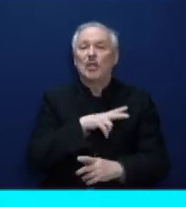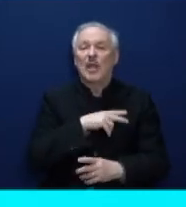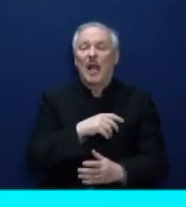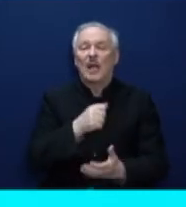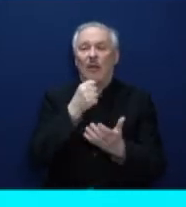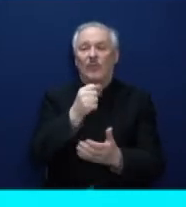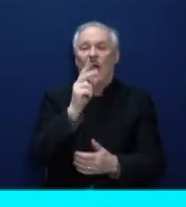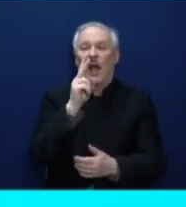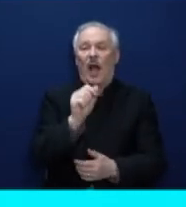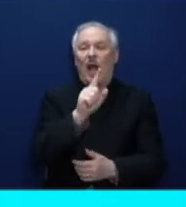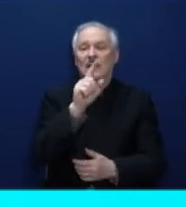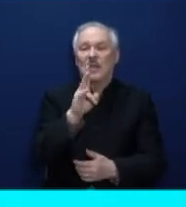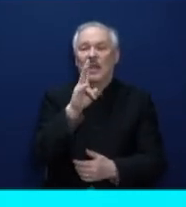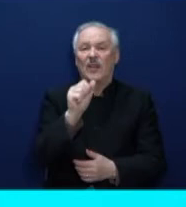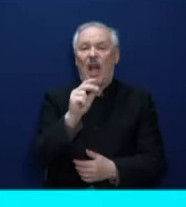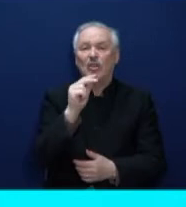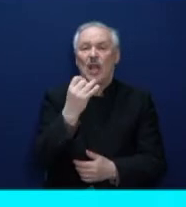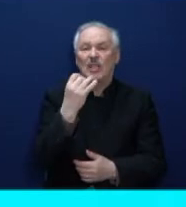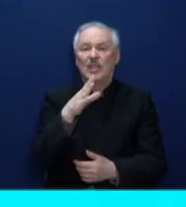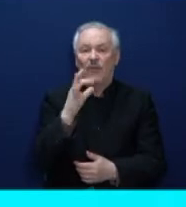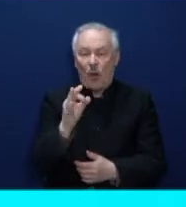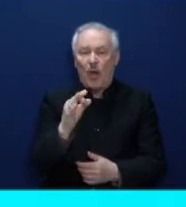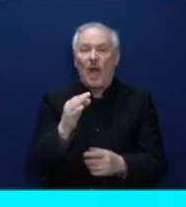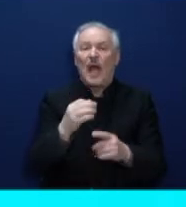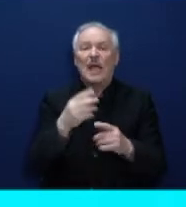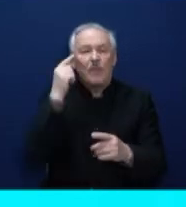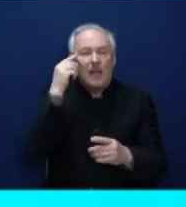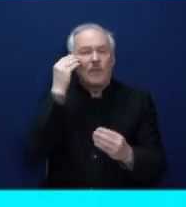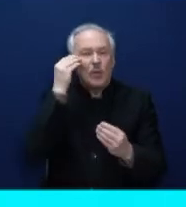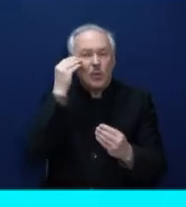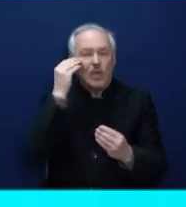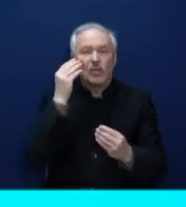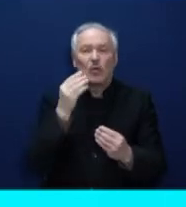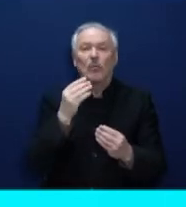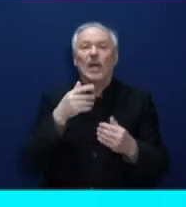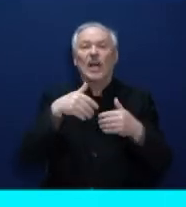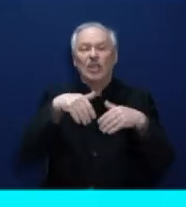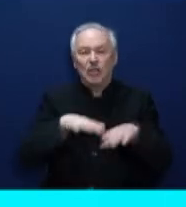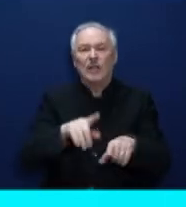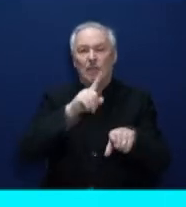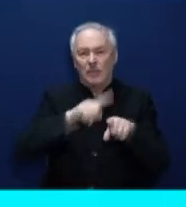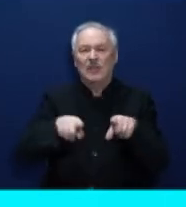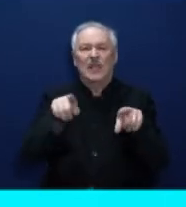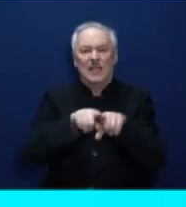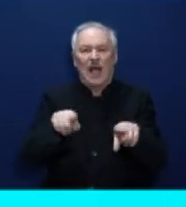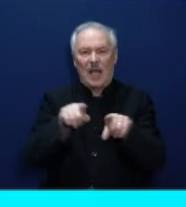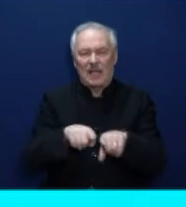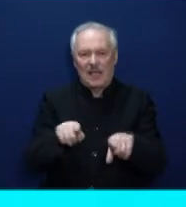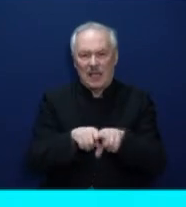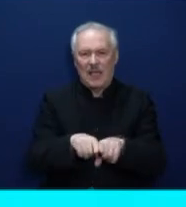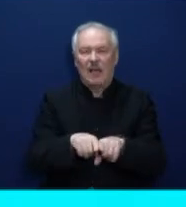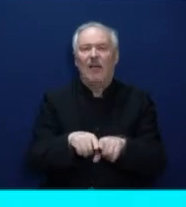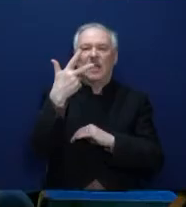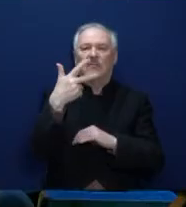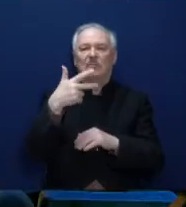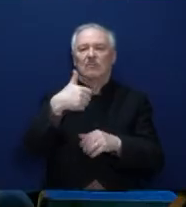подразумевает именно решение вот таких важных, чувствительных для человека